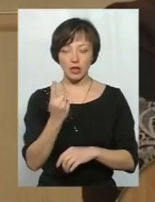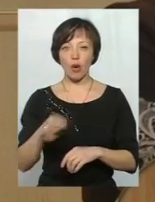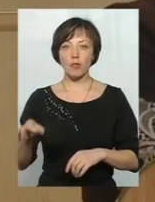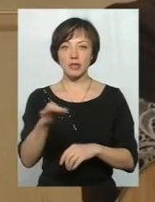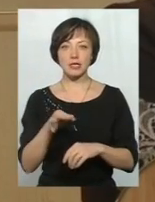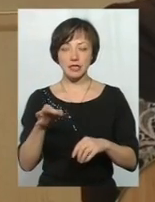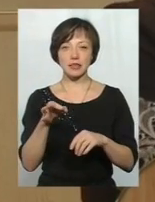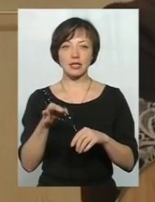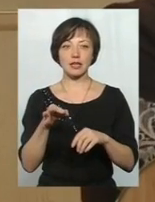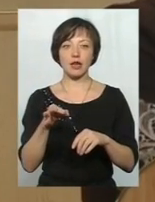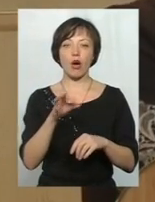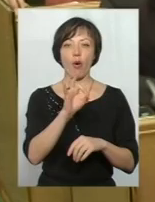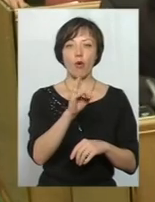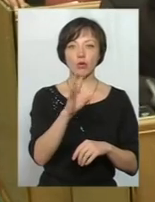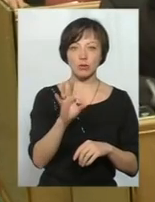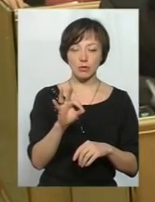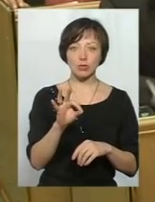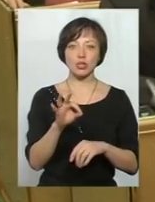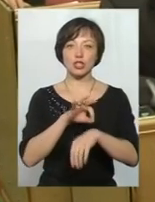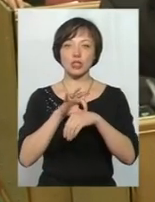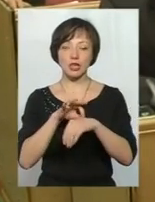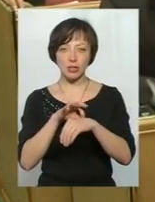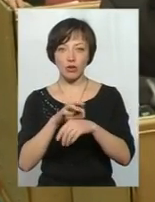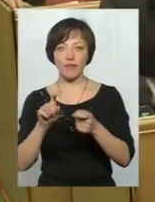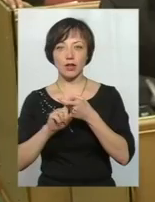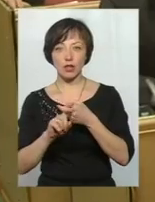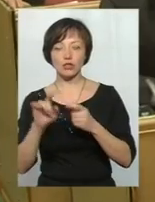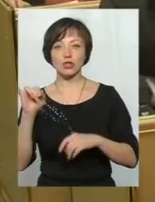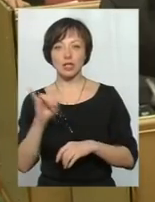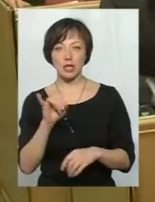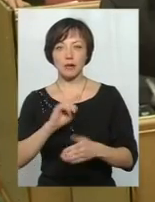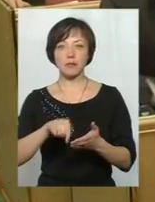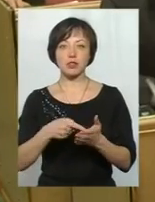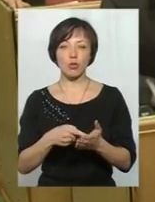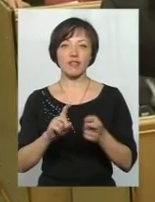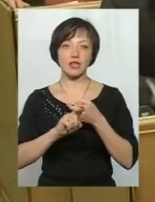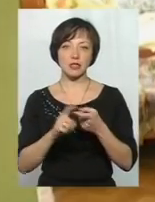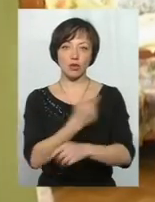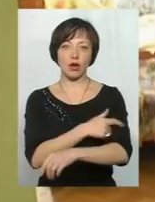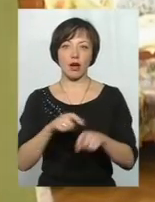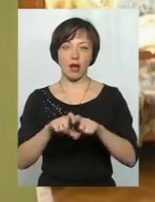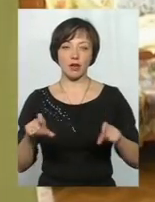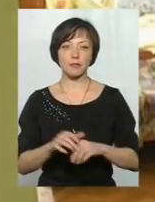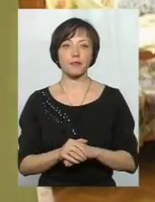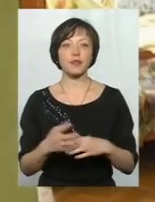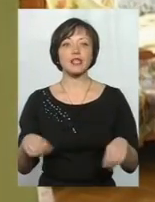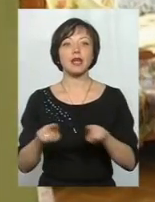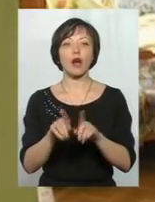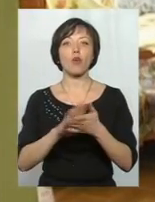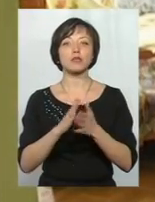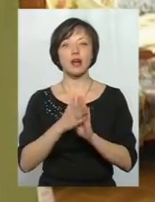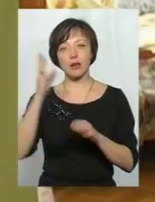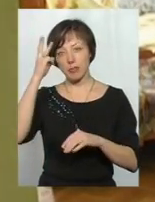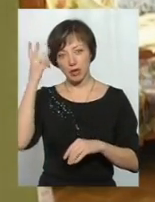обласних диспансерів – це онкологічного, шкірно-венерологічного та міської інфекційної лікарні. Тож, за таких обставин